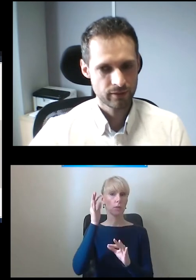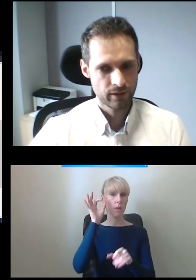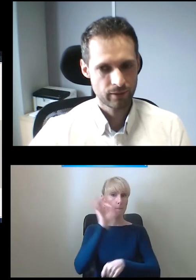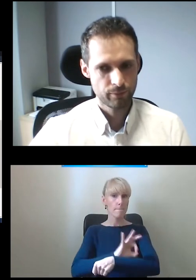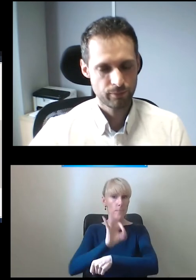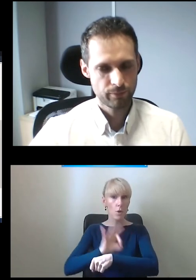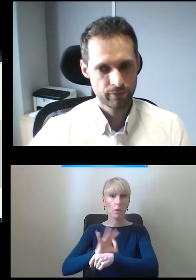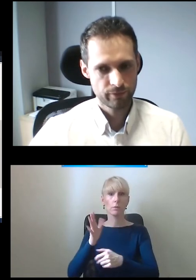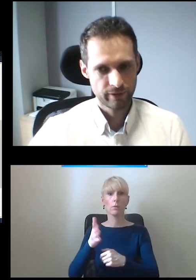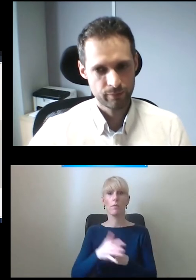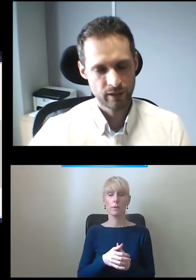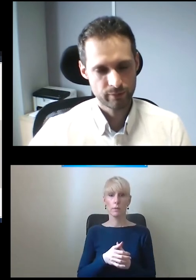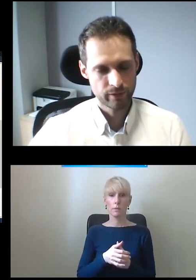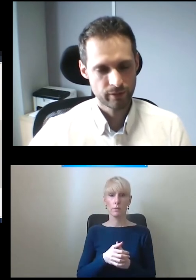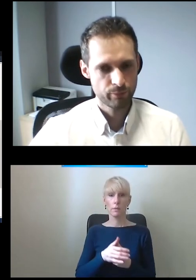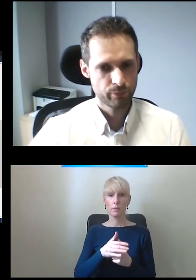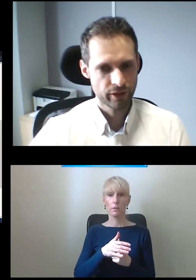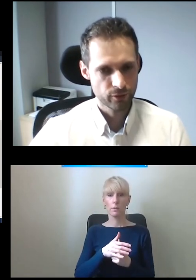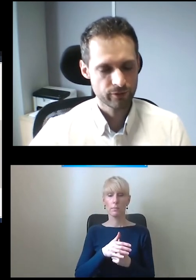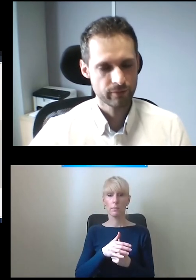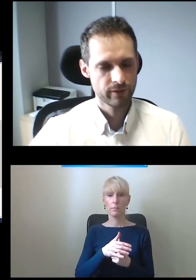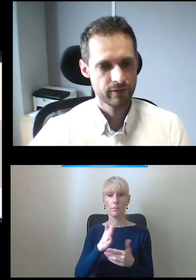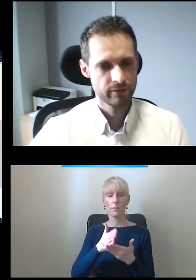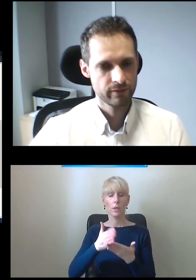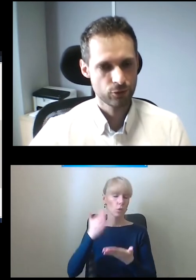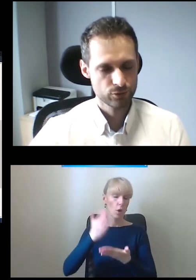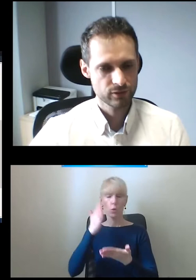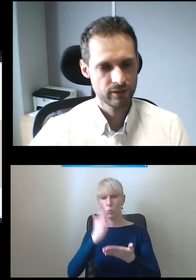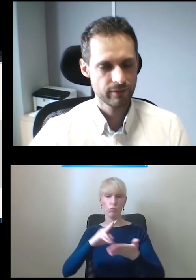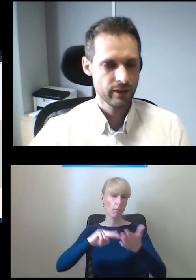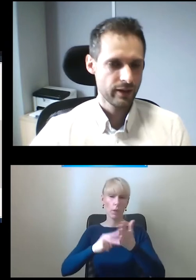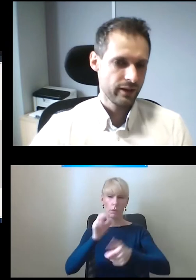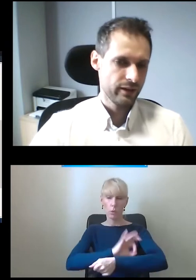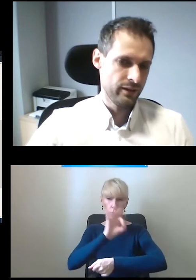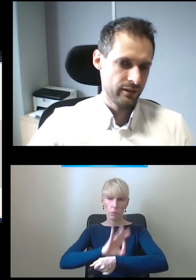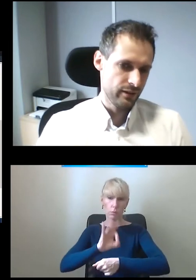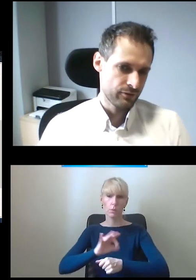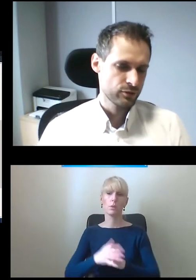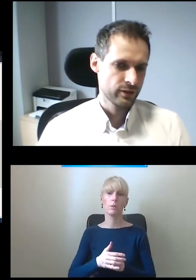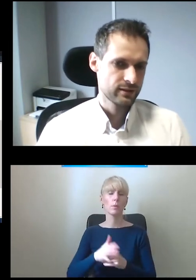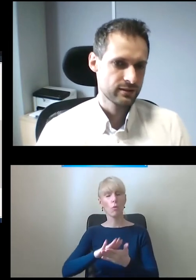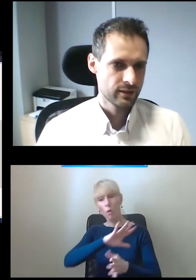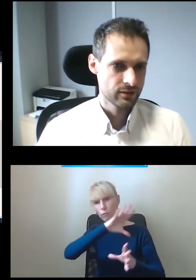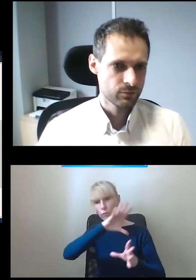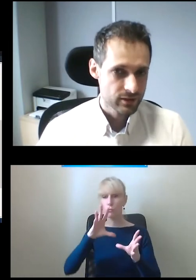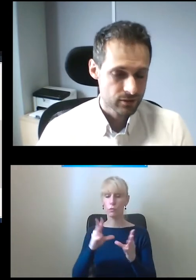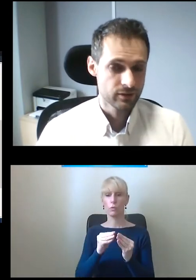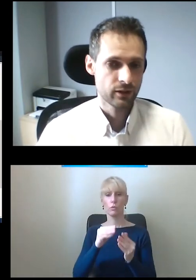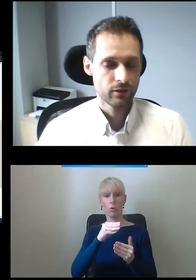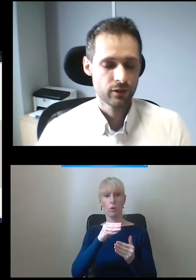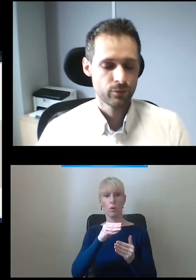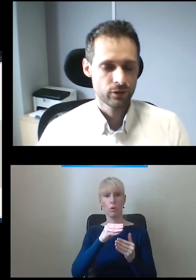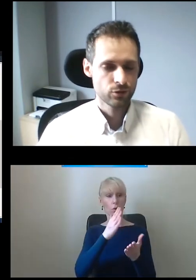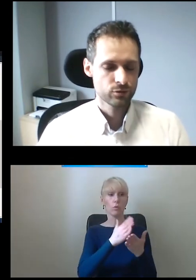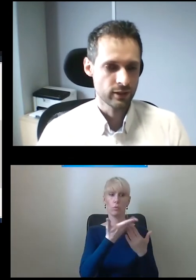w etapie jakby projektowym, konstrukcyjnym i wszystko jest z mojej strony